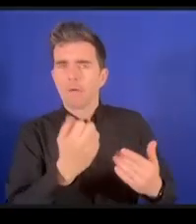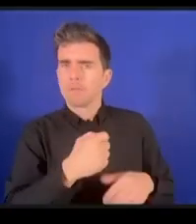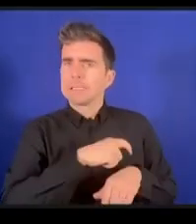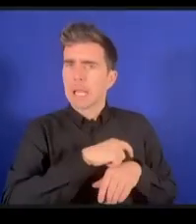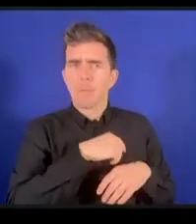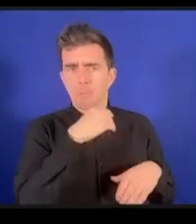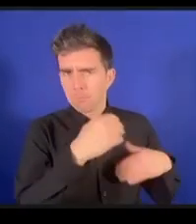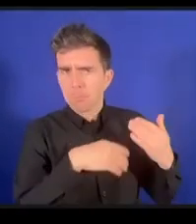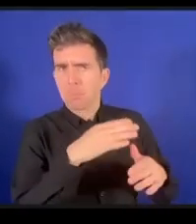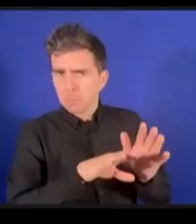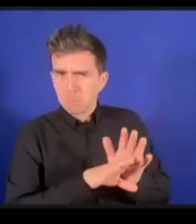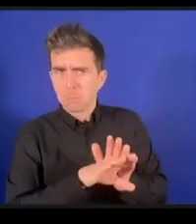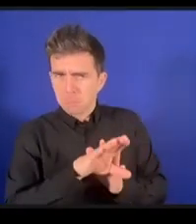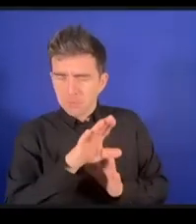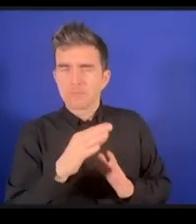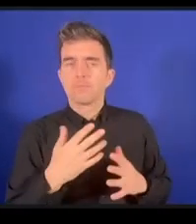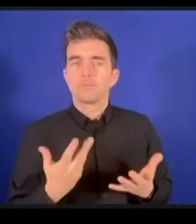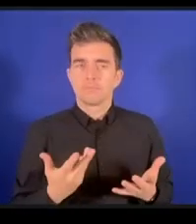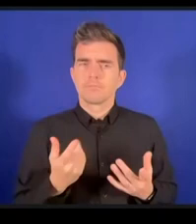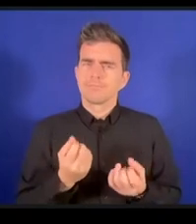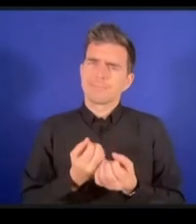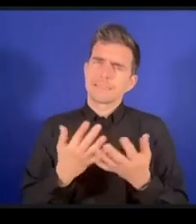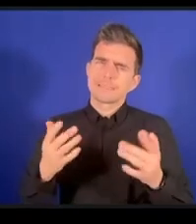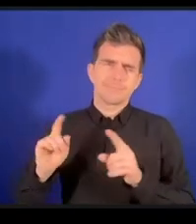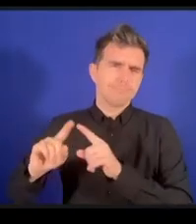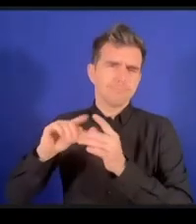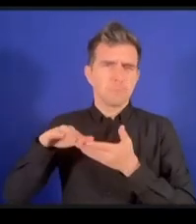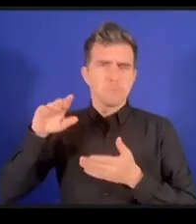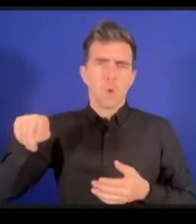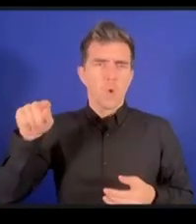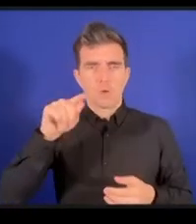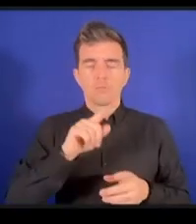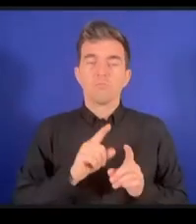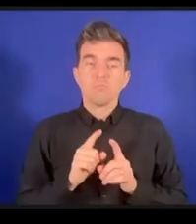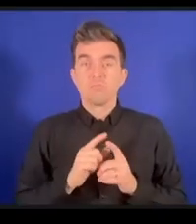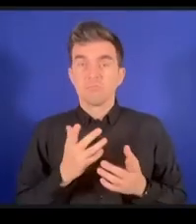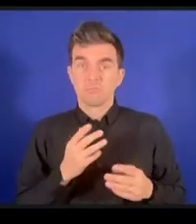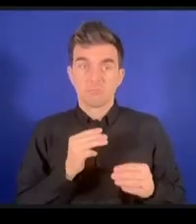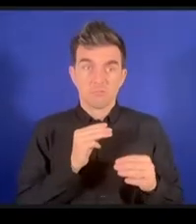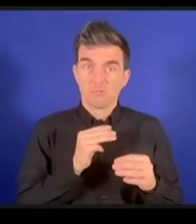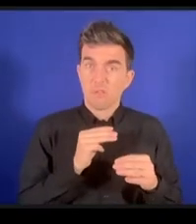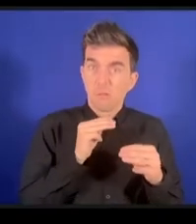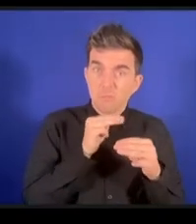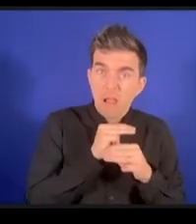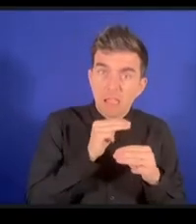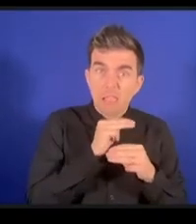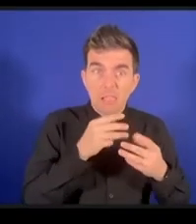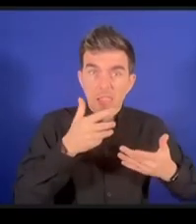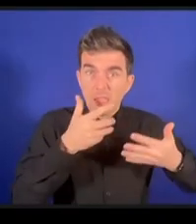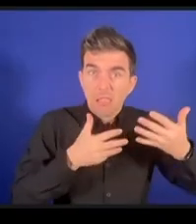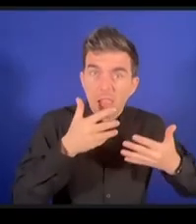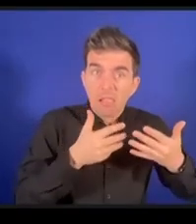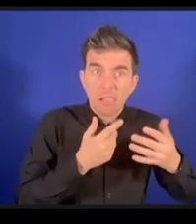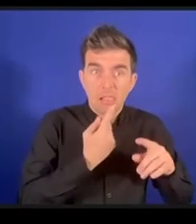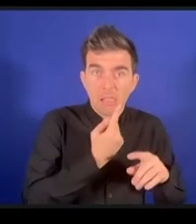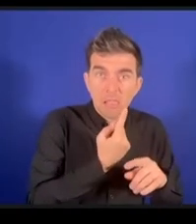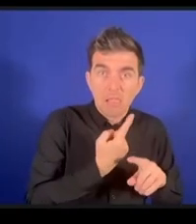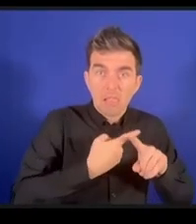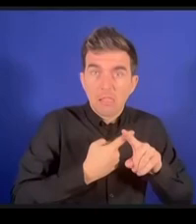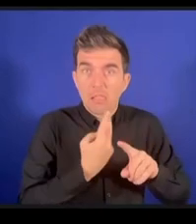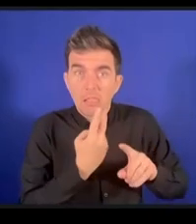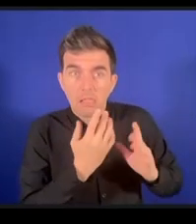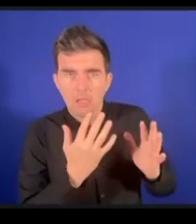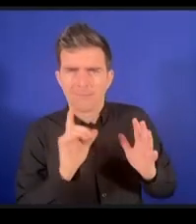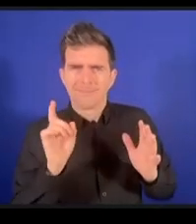象にしているアカデミーがありましてそのアカデミーのことを考えると障害のある人たちが私たちに対